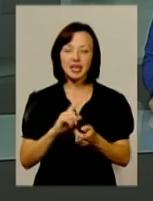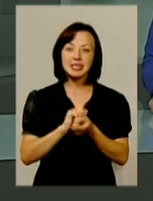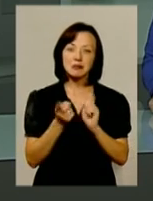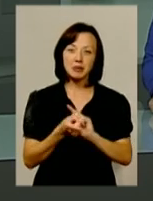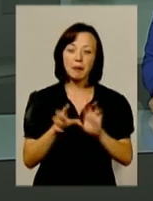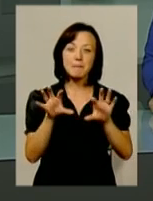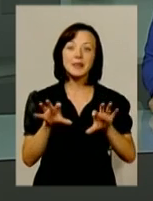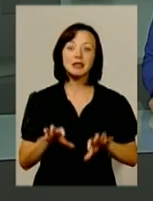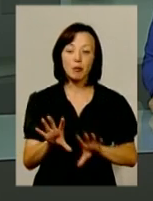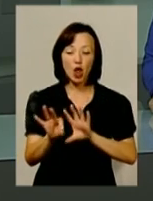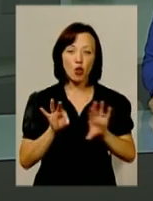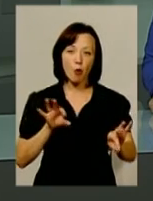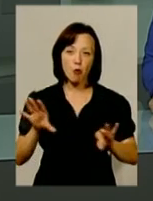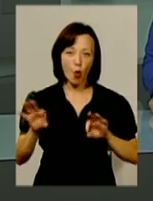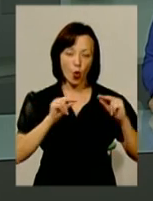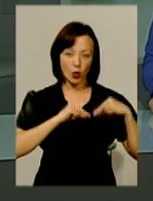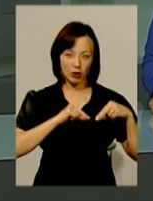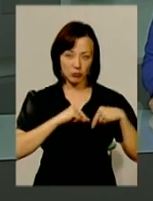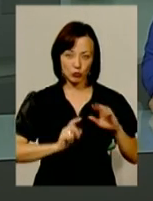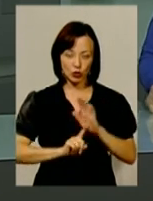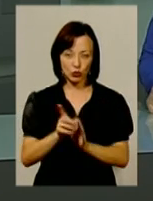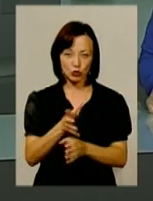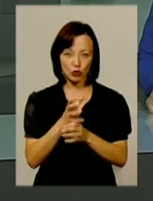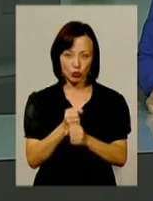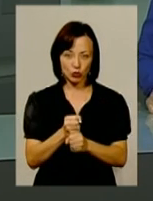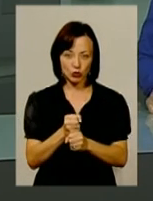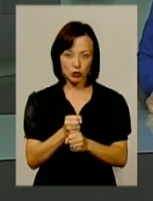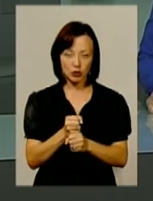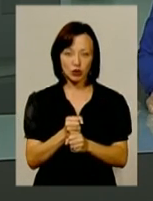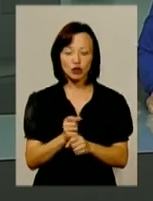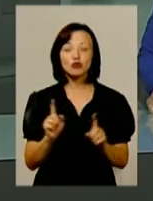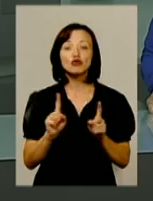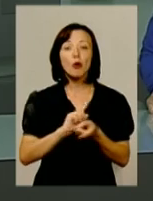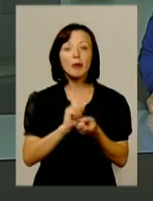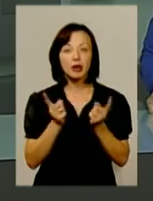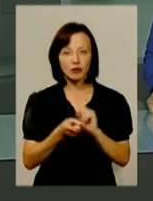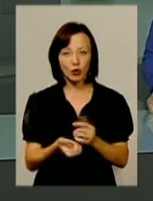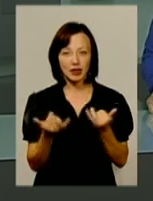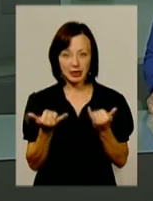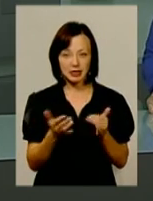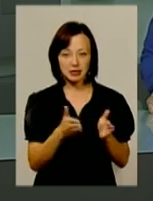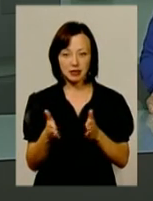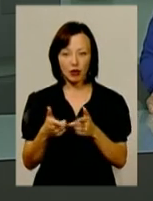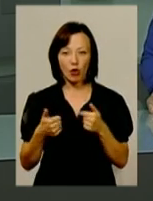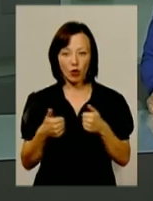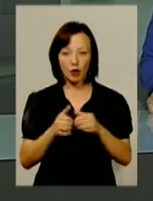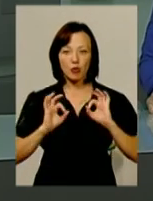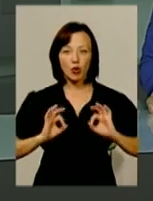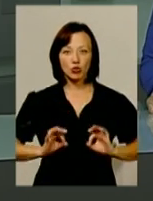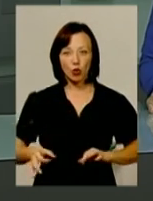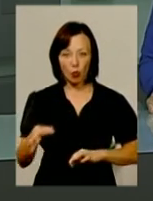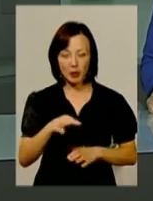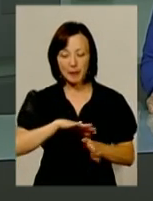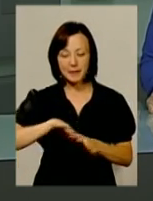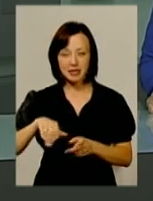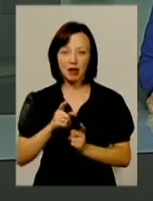добору кадрів. Розпочалося скорочення працівників. У що ж перетвориться нинішня система органів прокуратури краю, вже